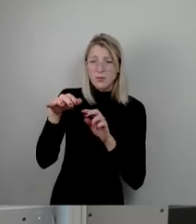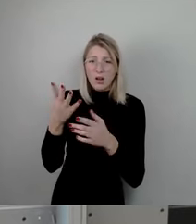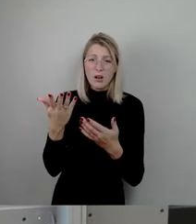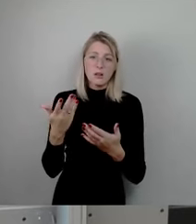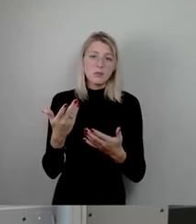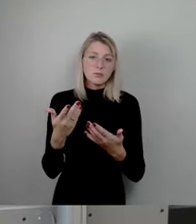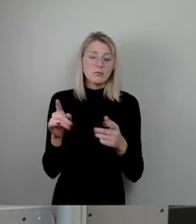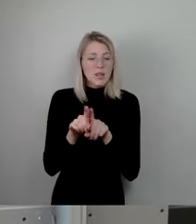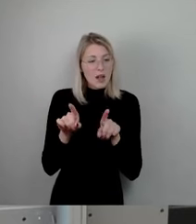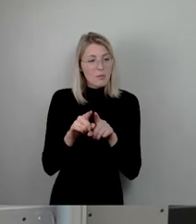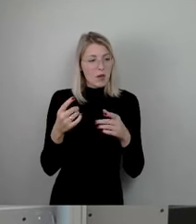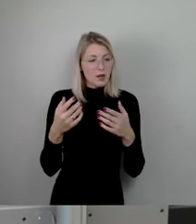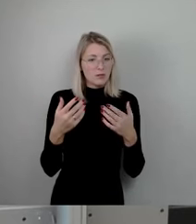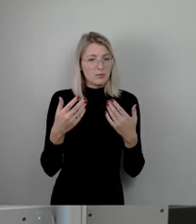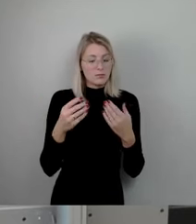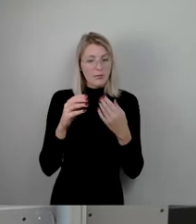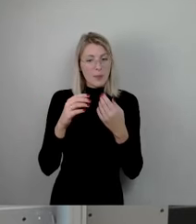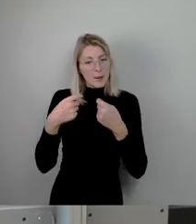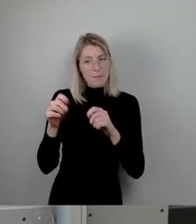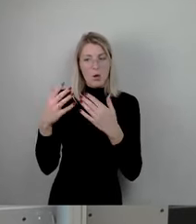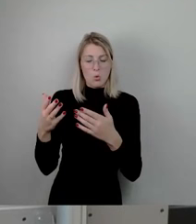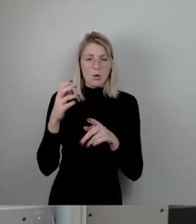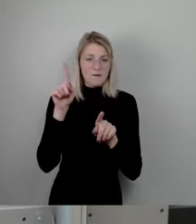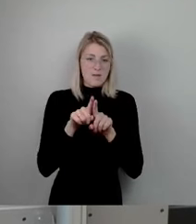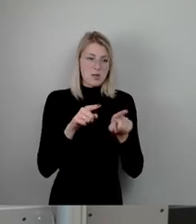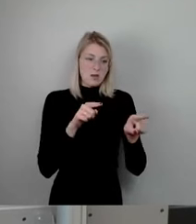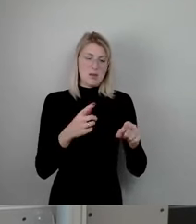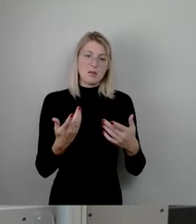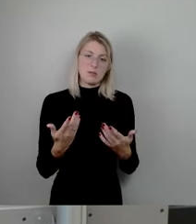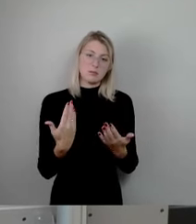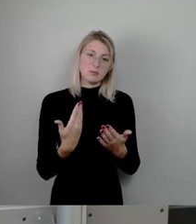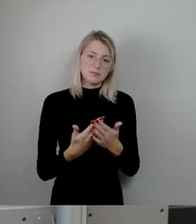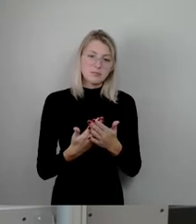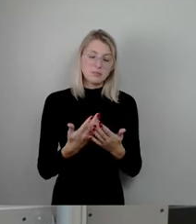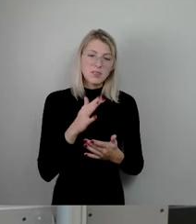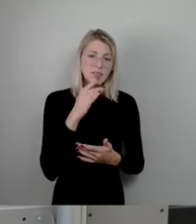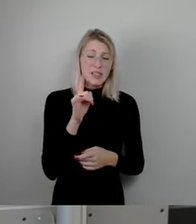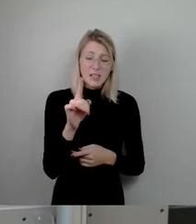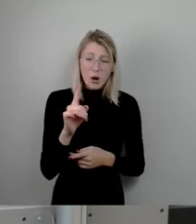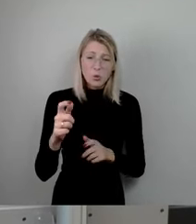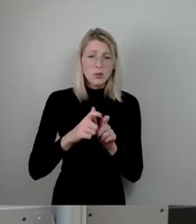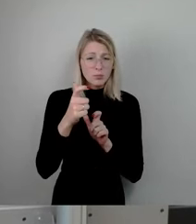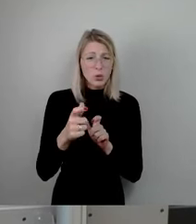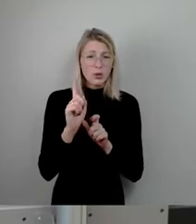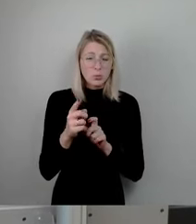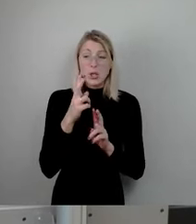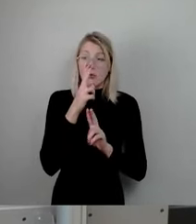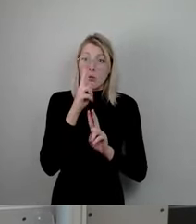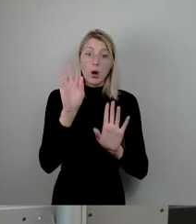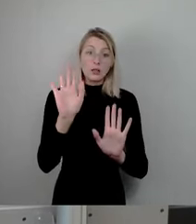statischer Konstruktion in die Jahre gekommen sind, müssten wir das mit vielen tausend Brücken vorsichtshalber